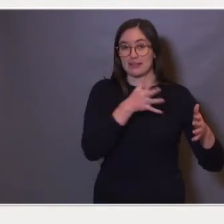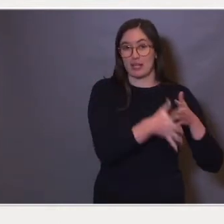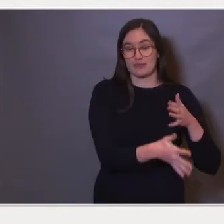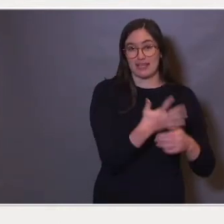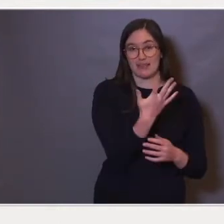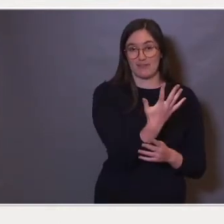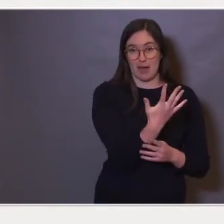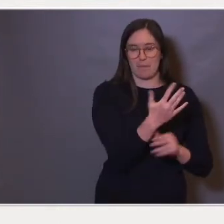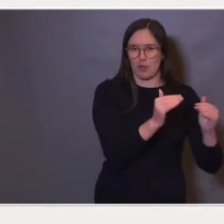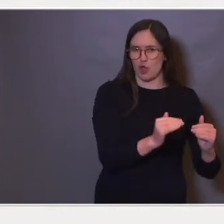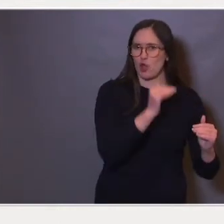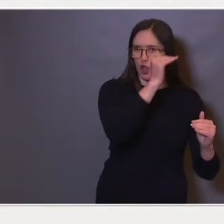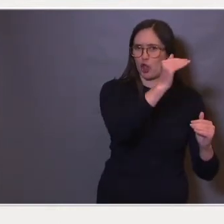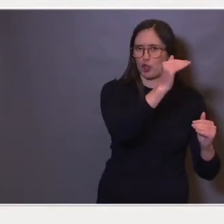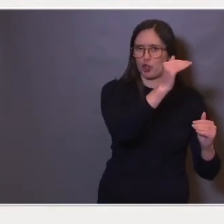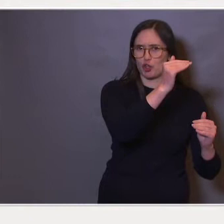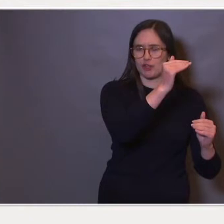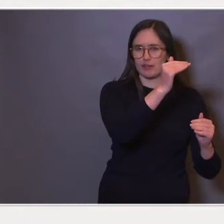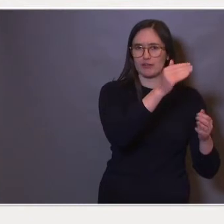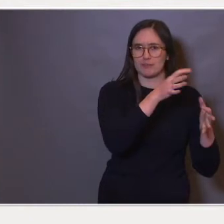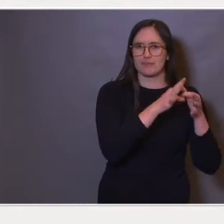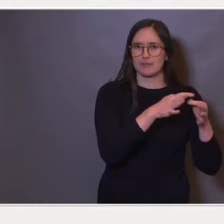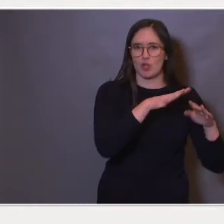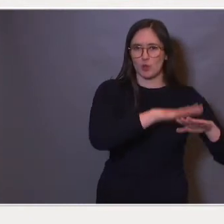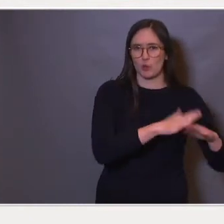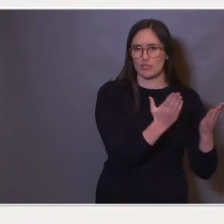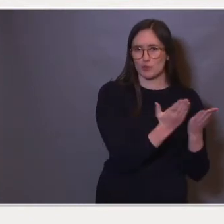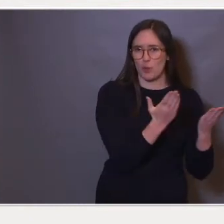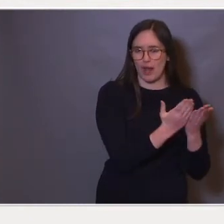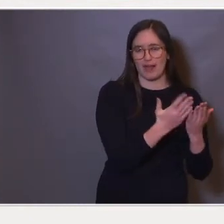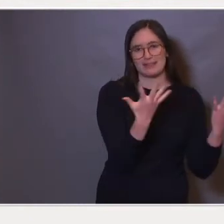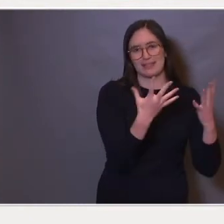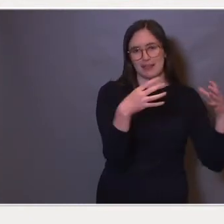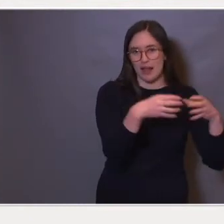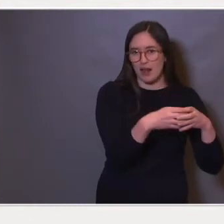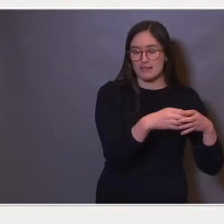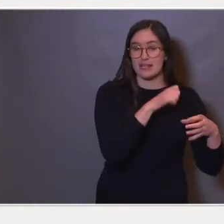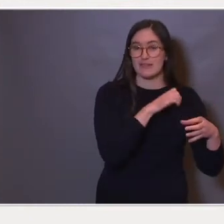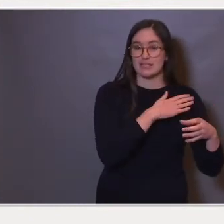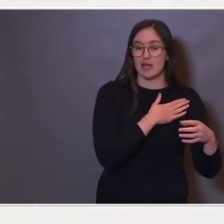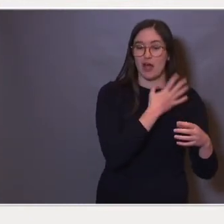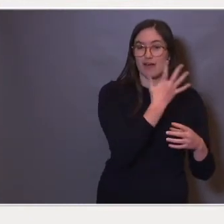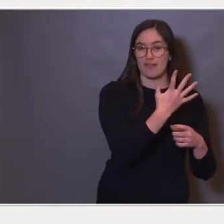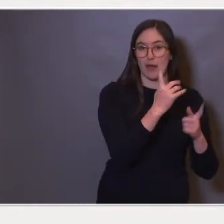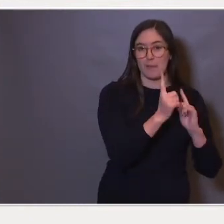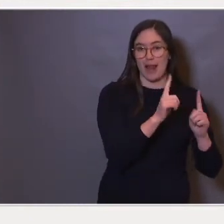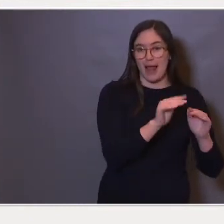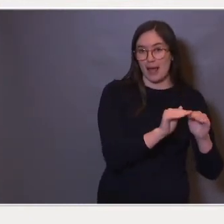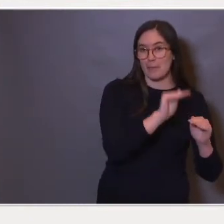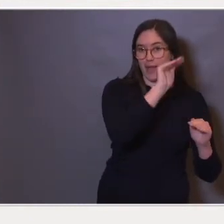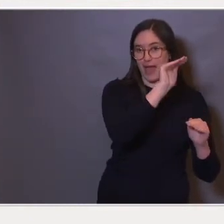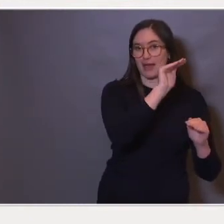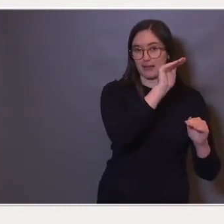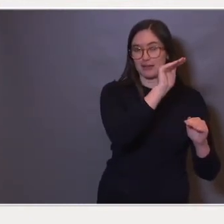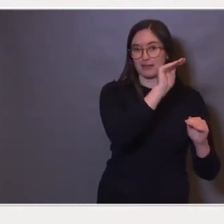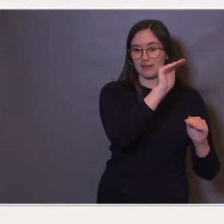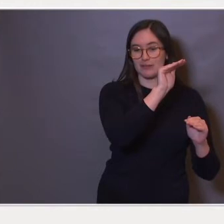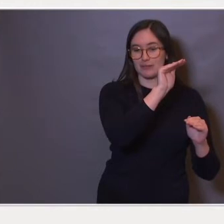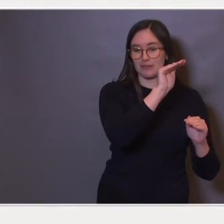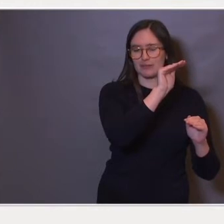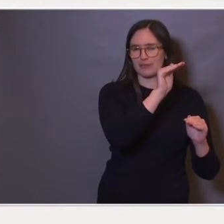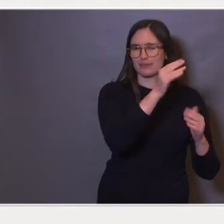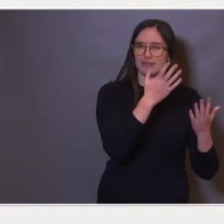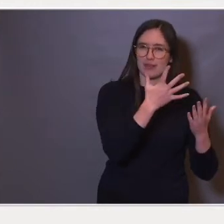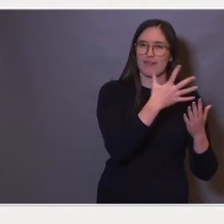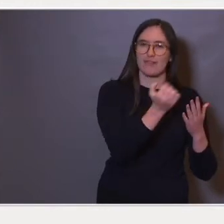høyt snitt i grunnskolen, eller i tiende klasse. Hvis du har fem eller mer, eller altså